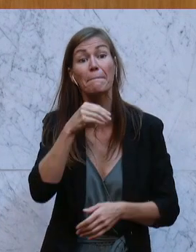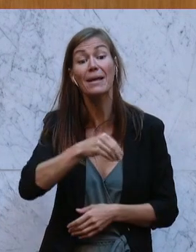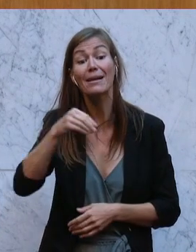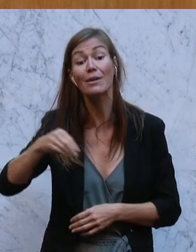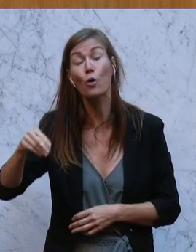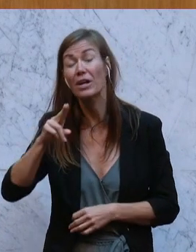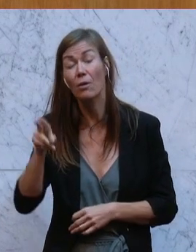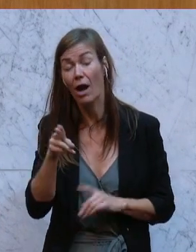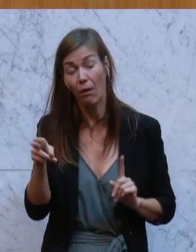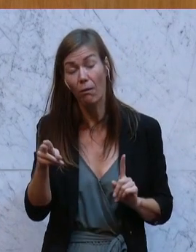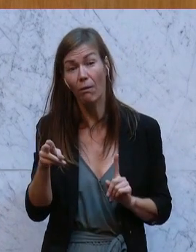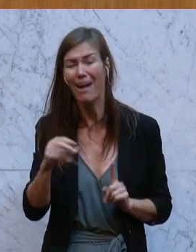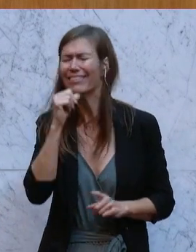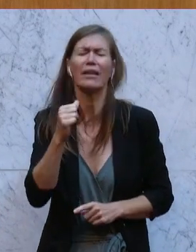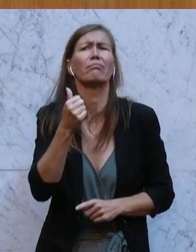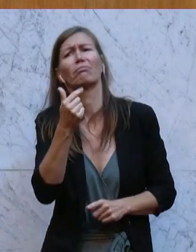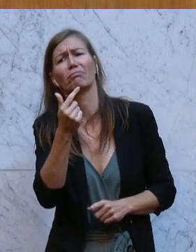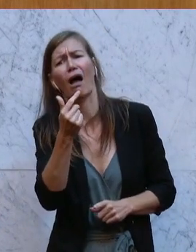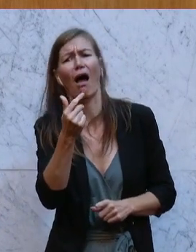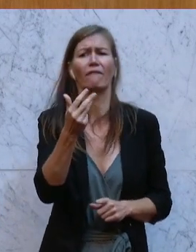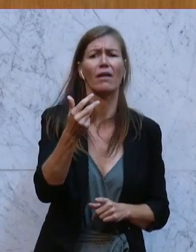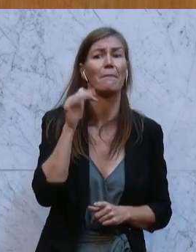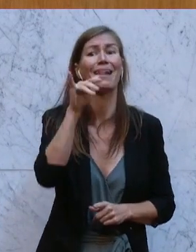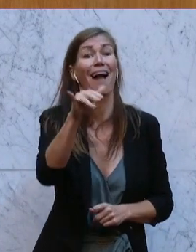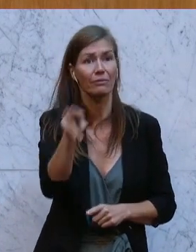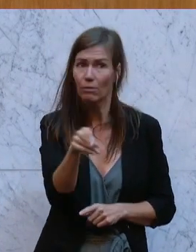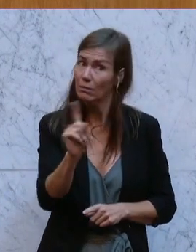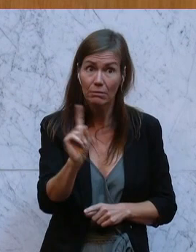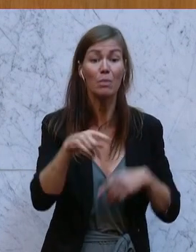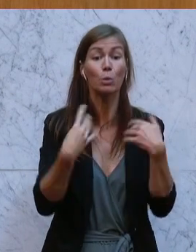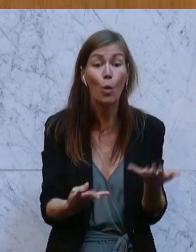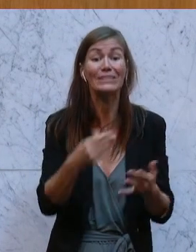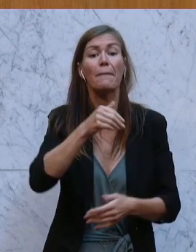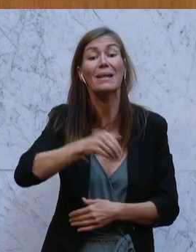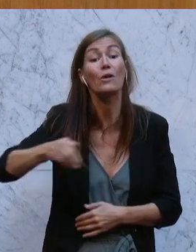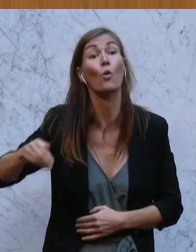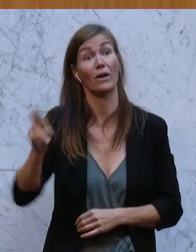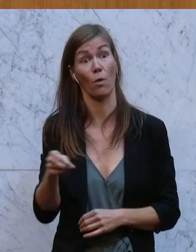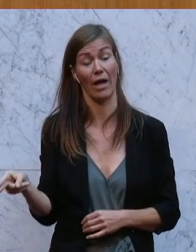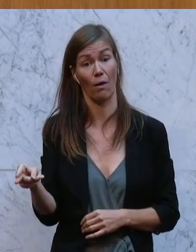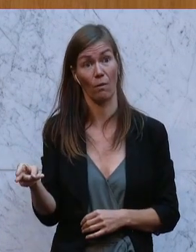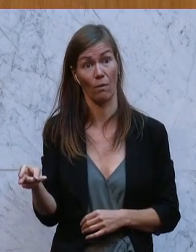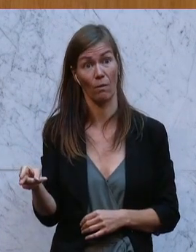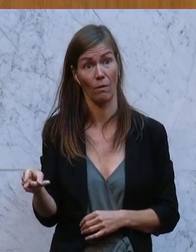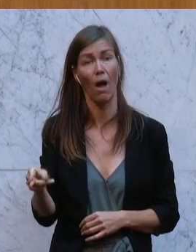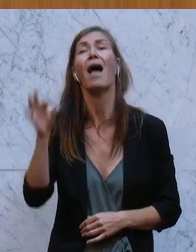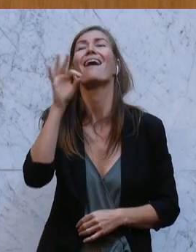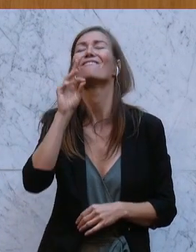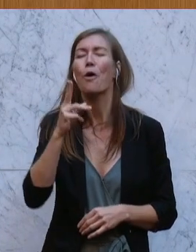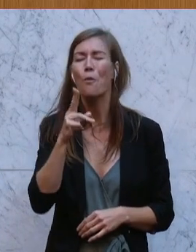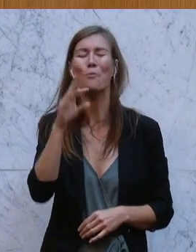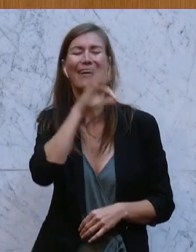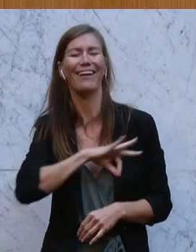Nicht 3 bis 4 Milliarden, 90 Millionen Euro. Die Gewinne sind bereits weg, die sind ja schon ausgeschüttet an die